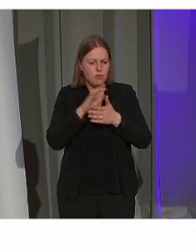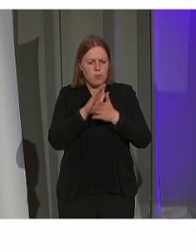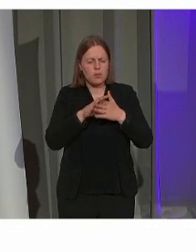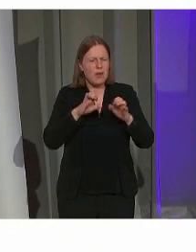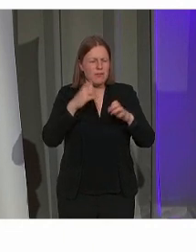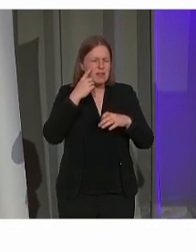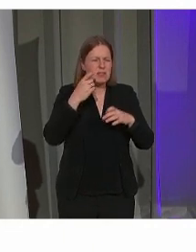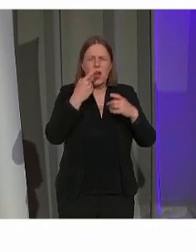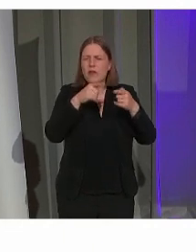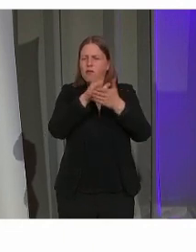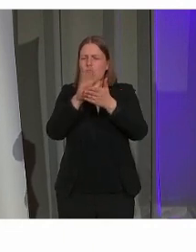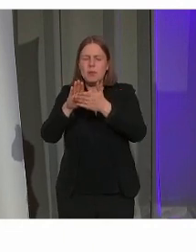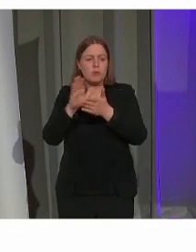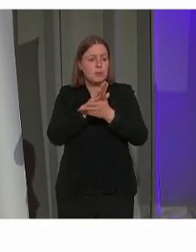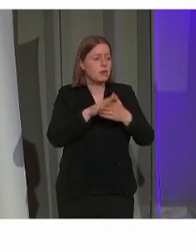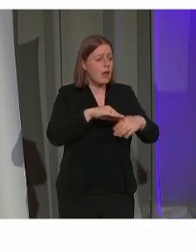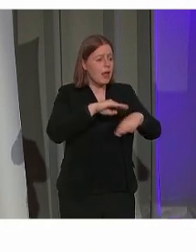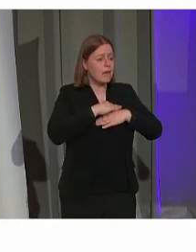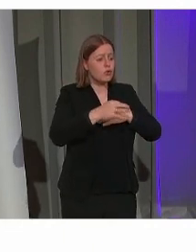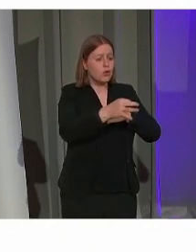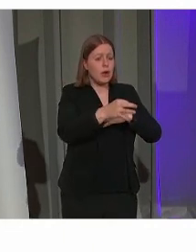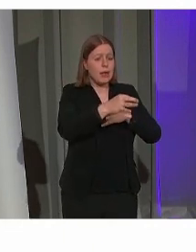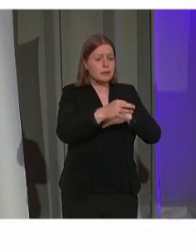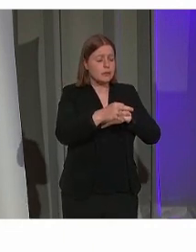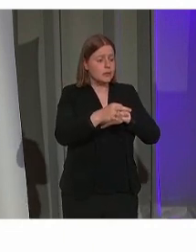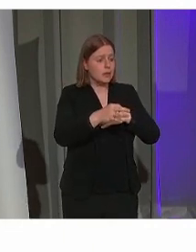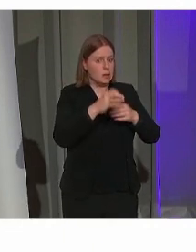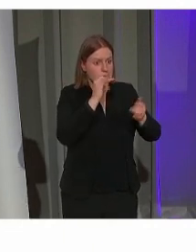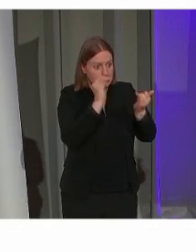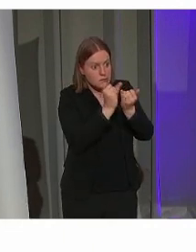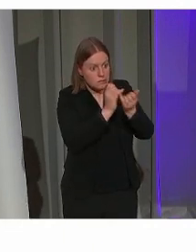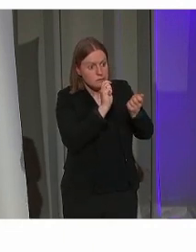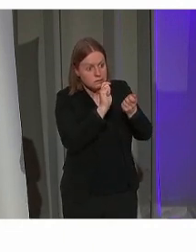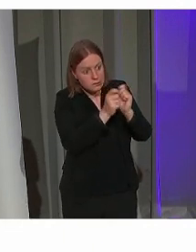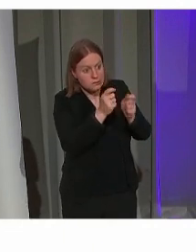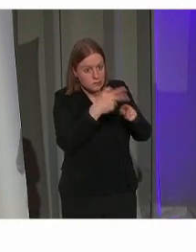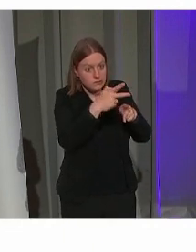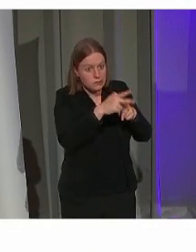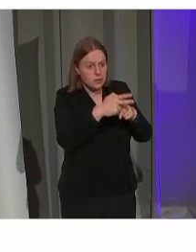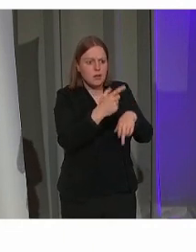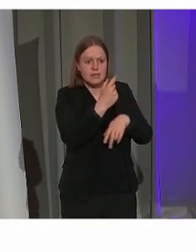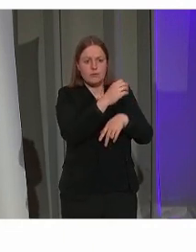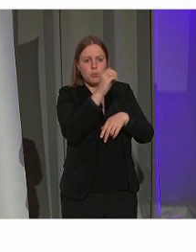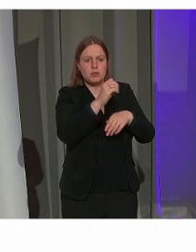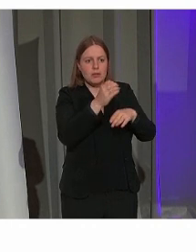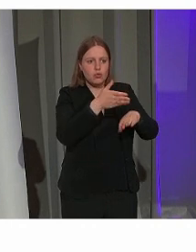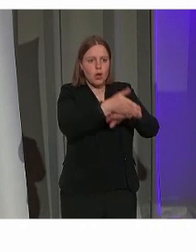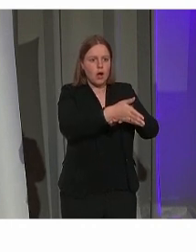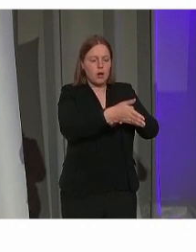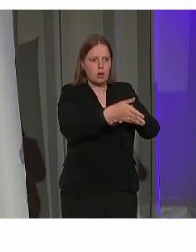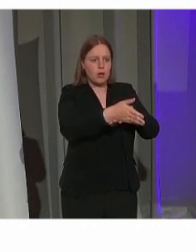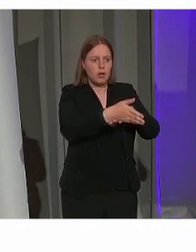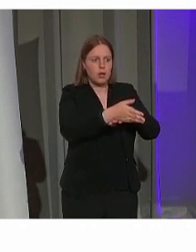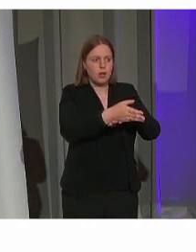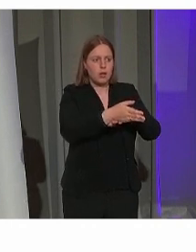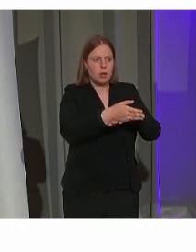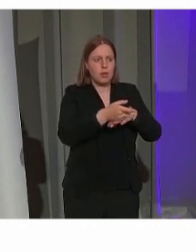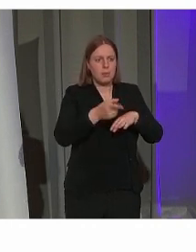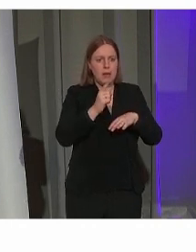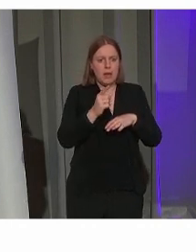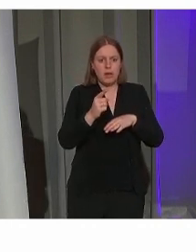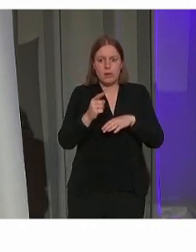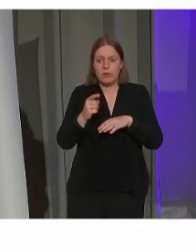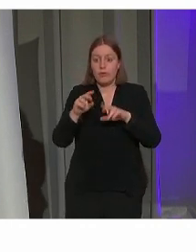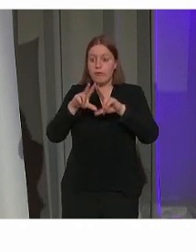een erfgoedlocatie, die dan bijvoorbeeld voor zeventig procent toegankelijk kan worden gemaakt, maar dat men ook het verhaal dat men wilt vertellen maar